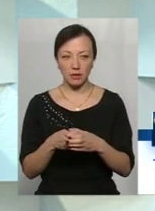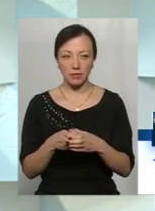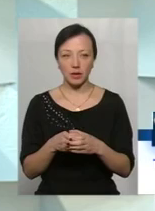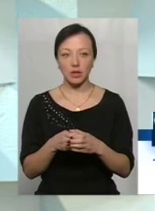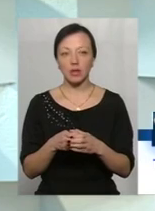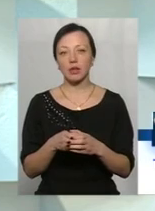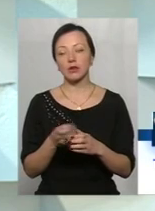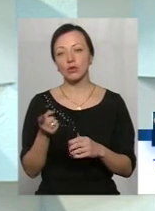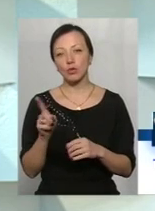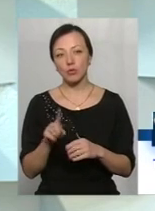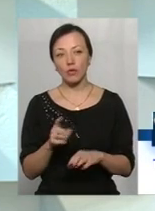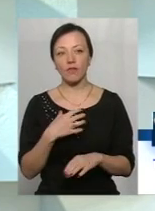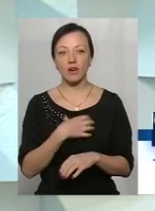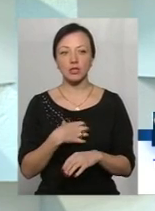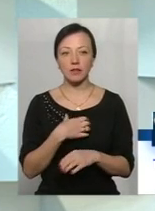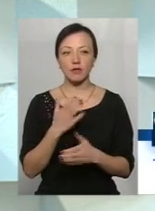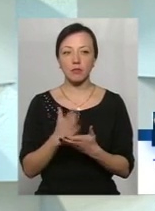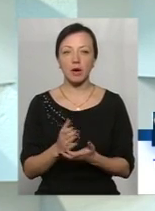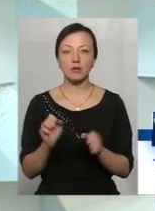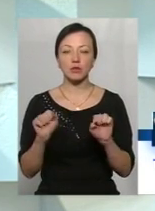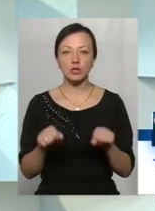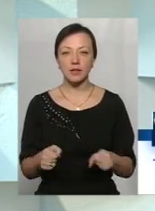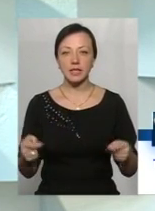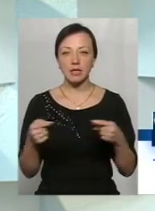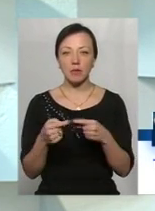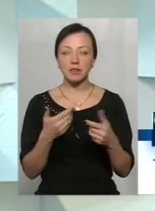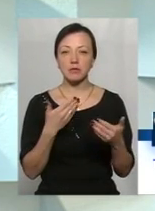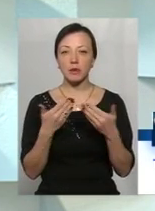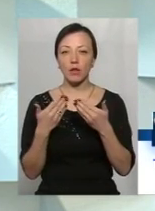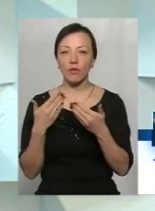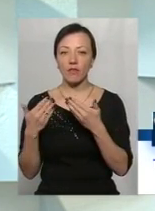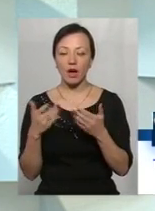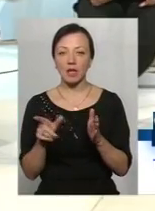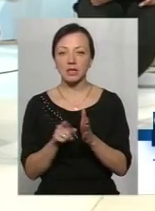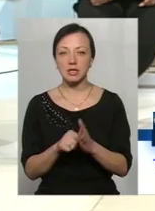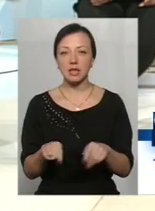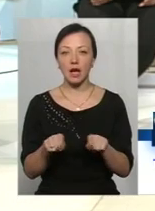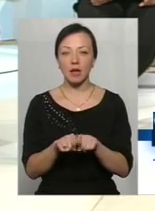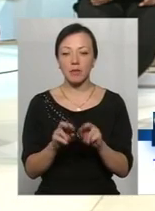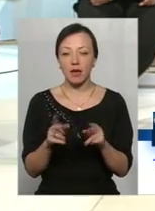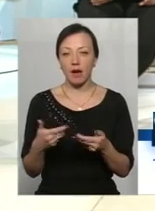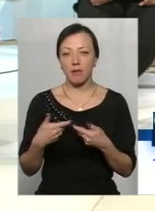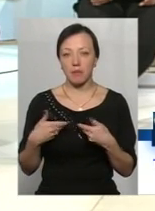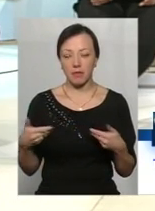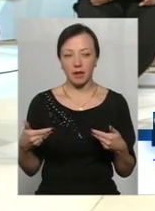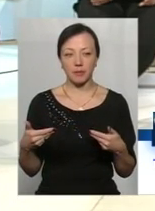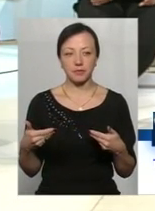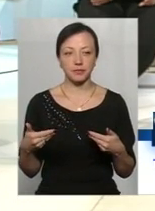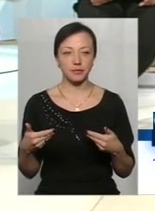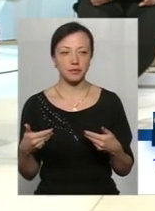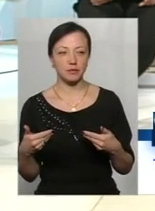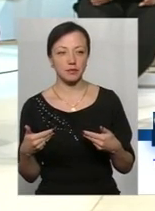Тому досить важливо мати можливість самі спілкуватися з такими, як ми. Тобто